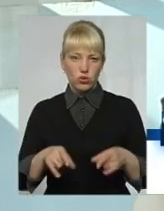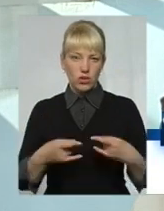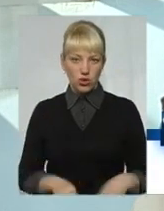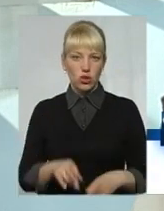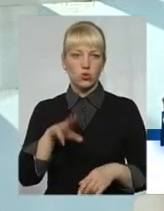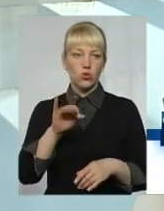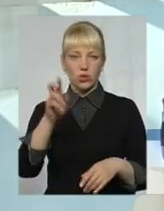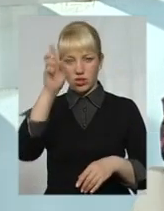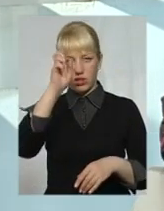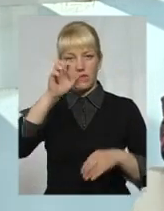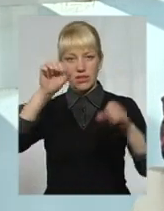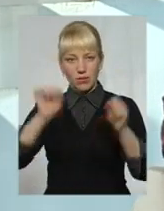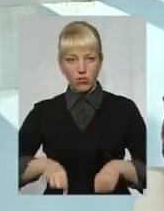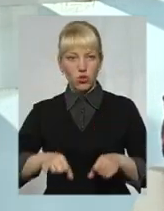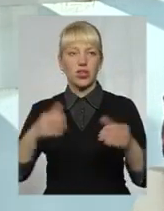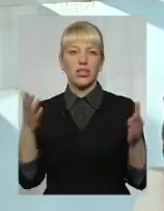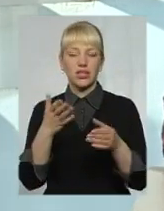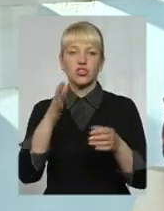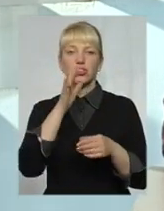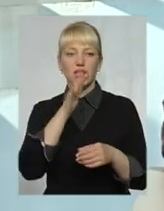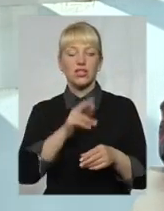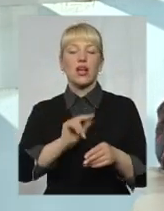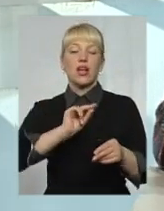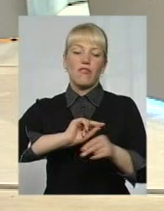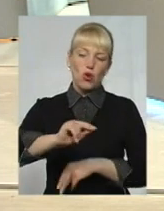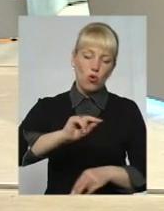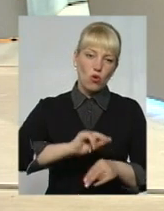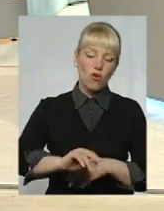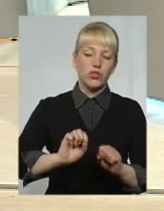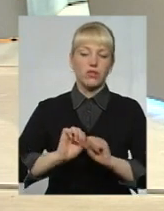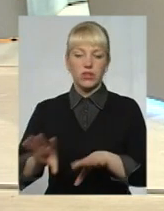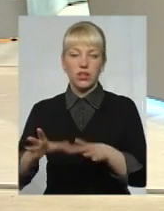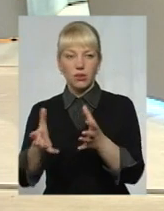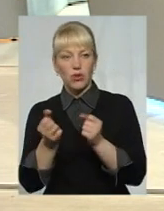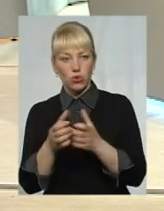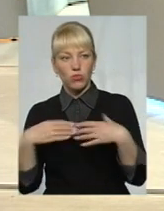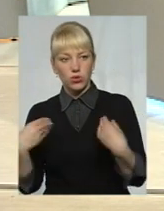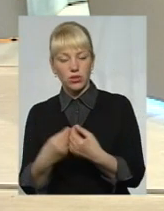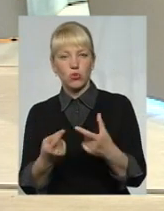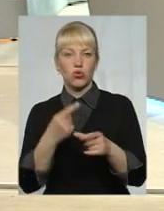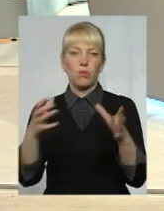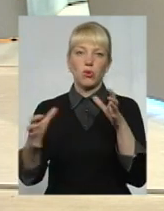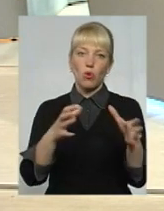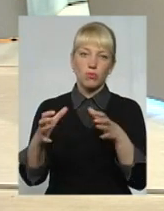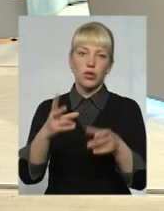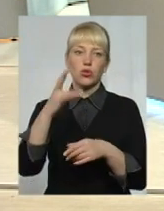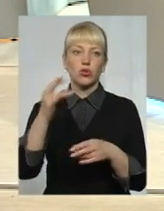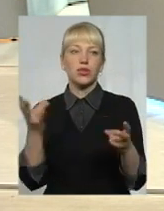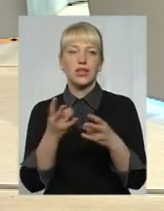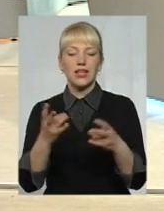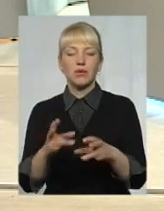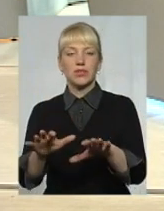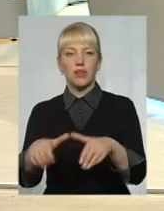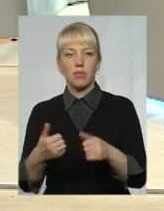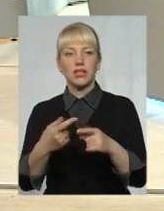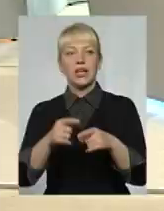держава зможе якийсь час її виховувати, віддати прийомну сім'ю чи під опіку. Разом з тим ви повинні забрати, тому